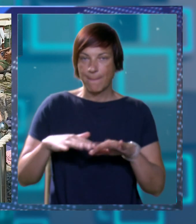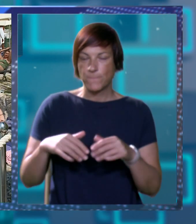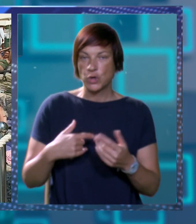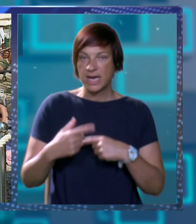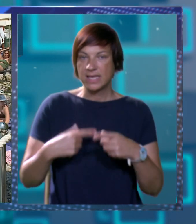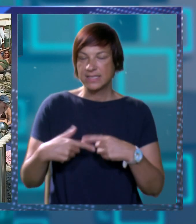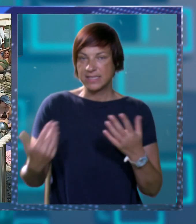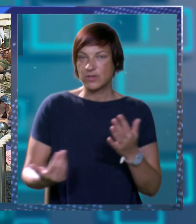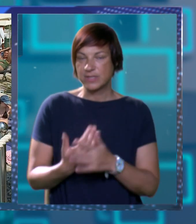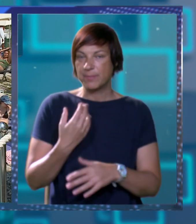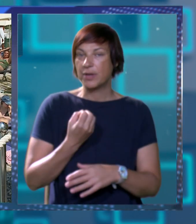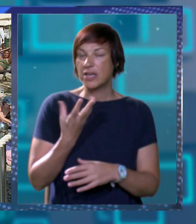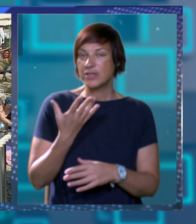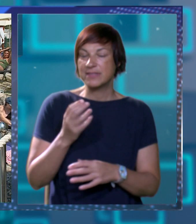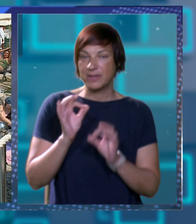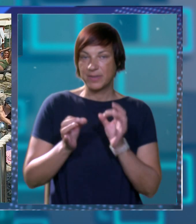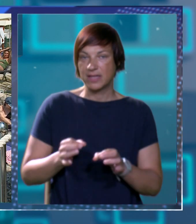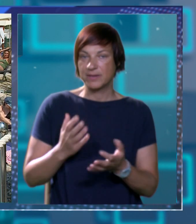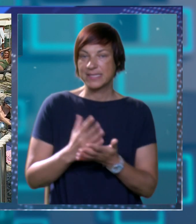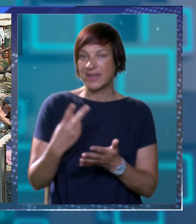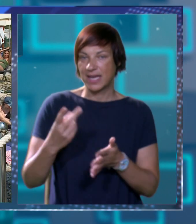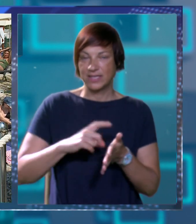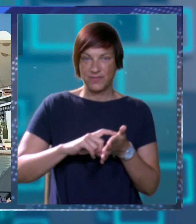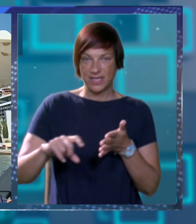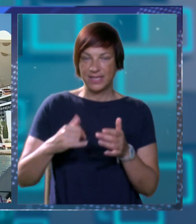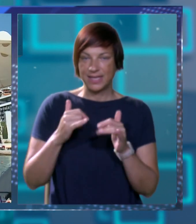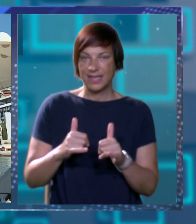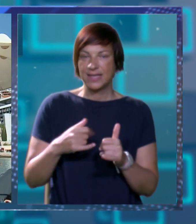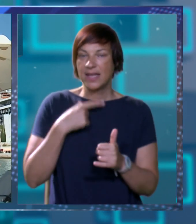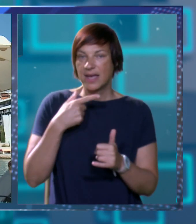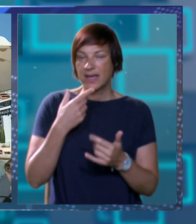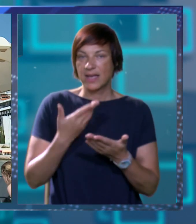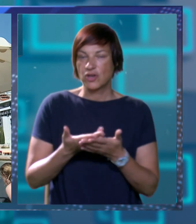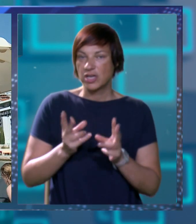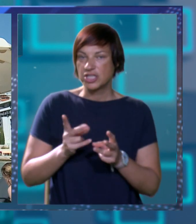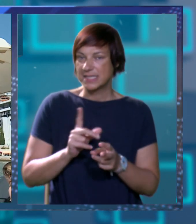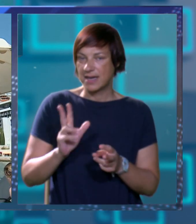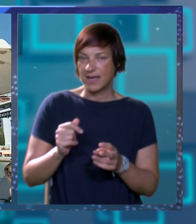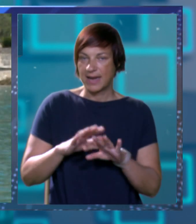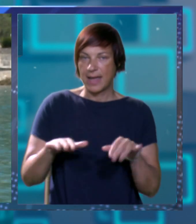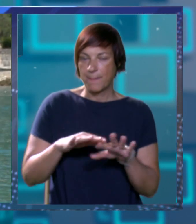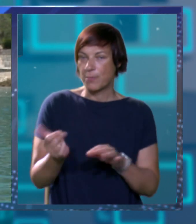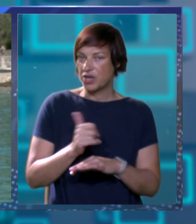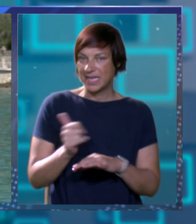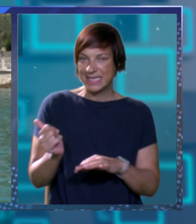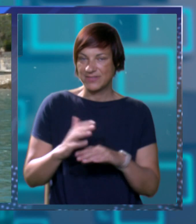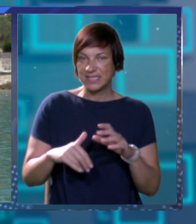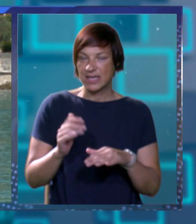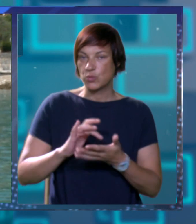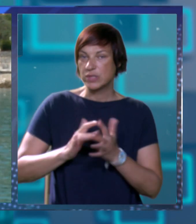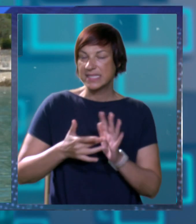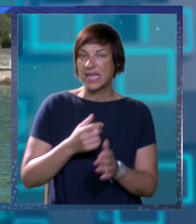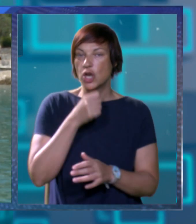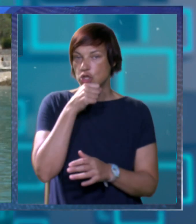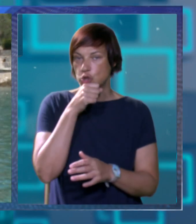Ciklu se ponavlja od svivnja do listopada svaka dva tjedna. Trenutačno, kako kaže, straha nema jer je more izvrsne kako će u